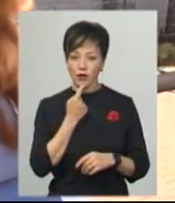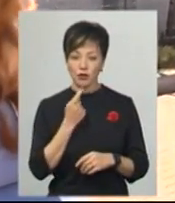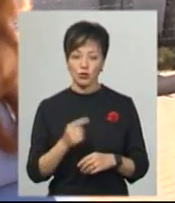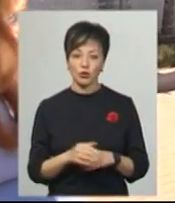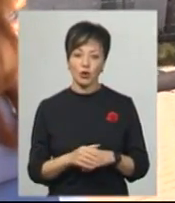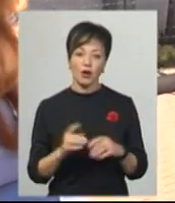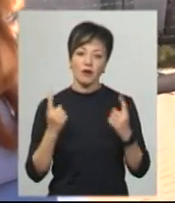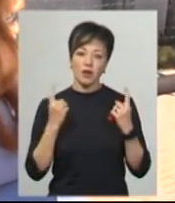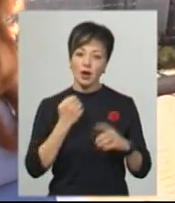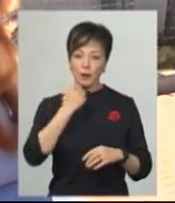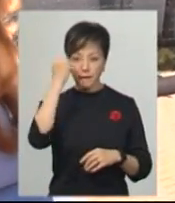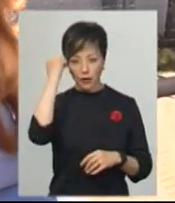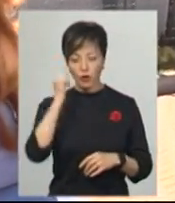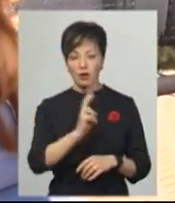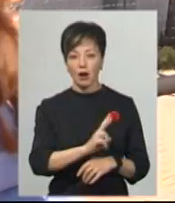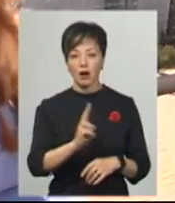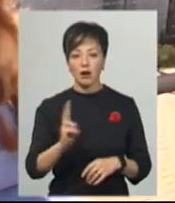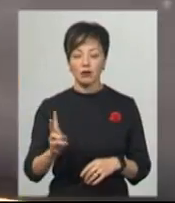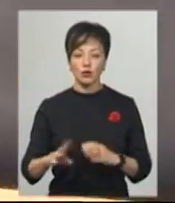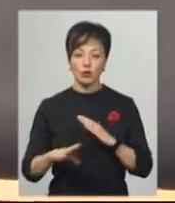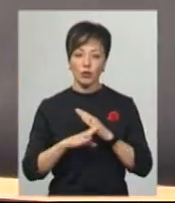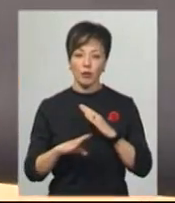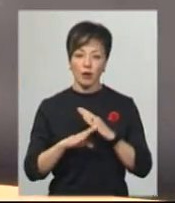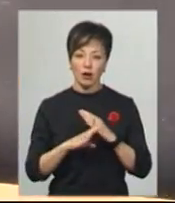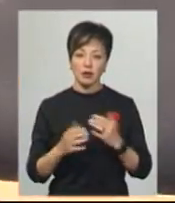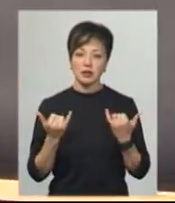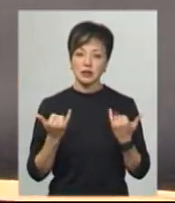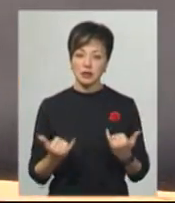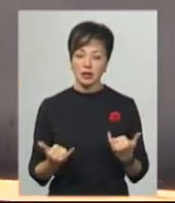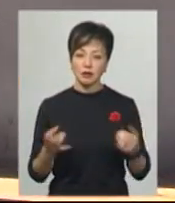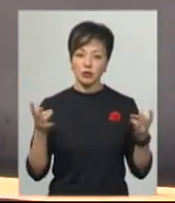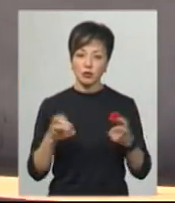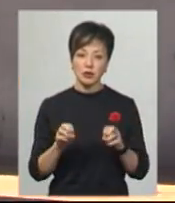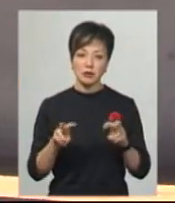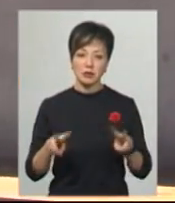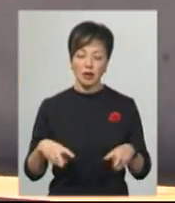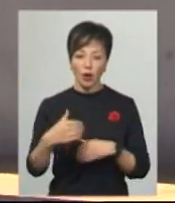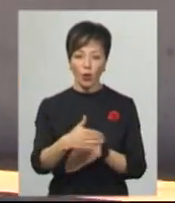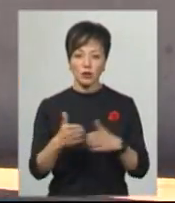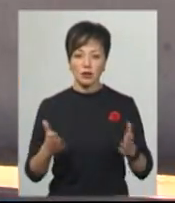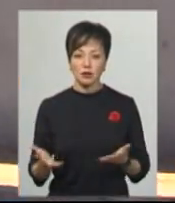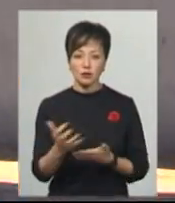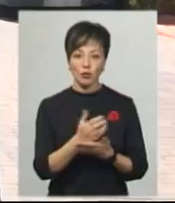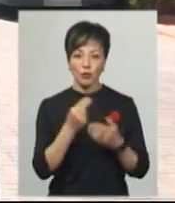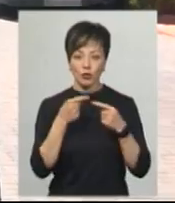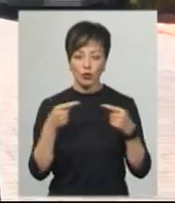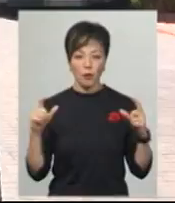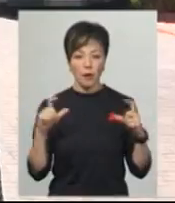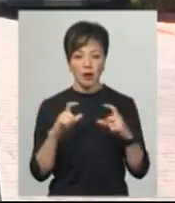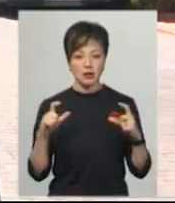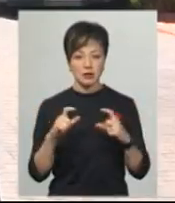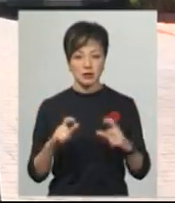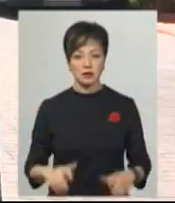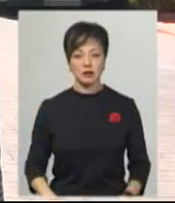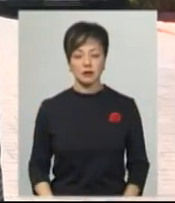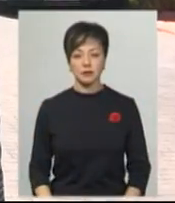дуже велика подяка тим людям, які допомагають. Наразі волонтери потребують спеціальні контейнери для збору продуктів у магазинах, каже Ольга